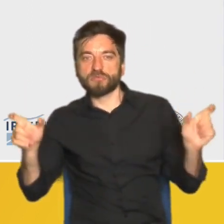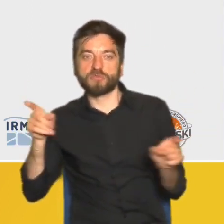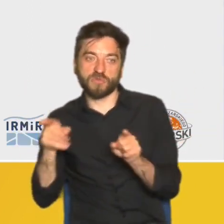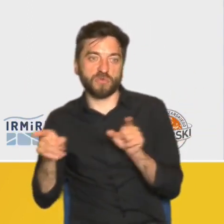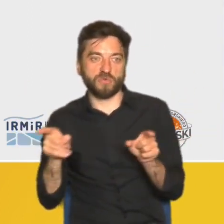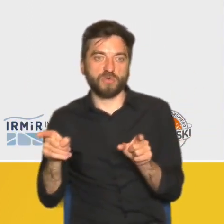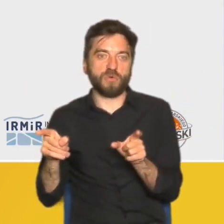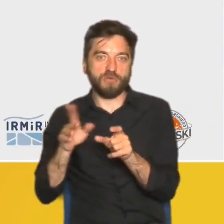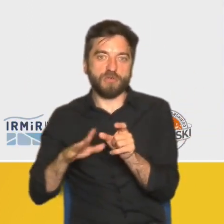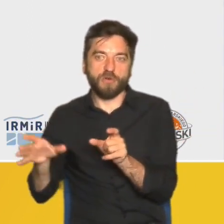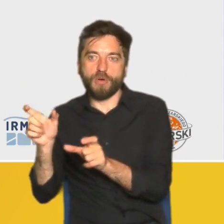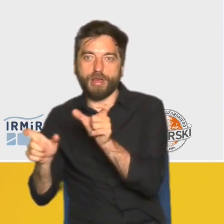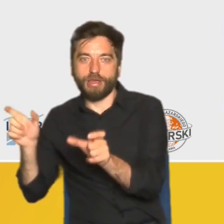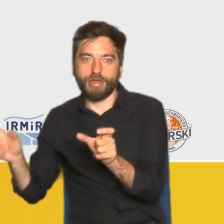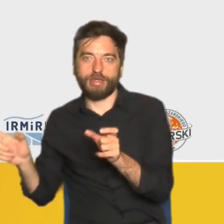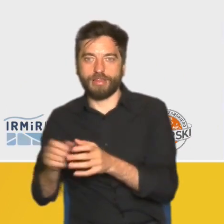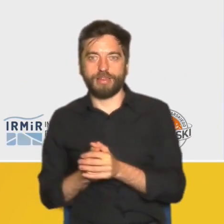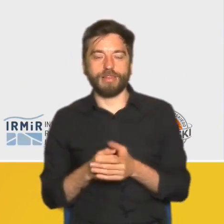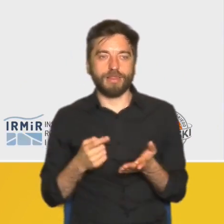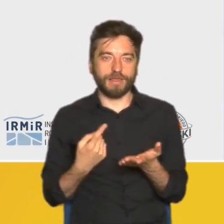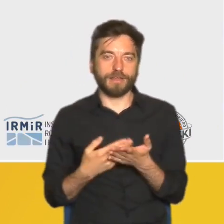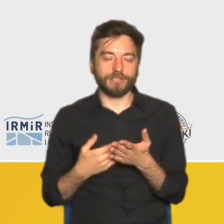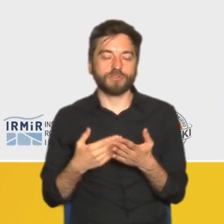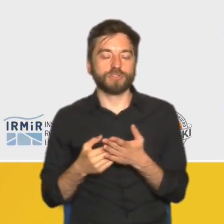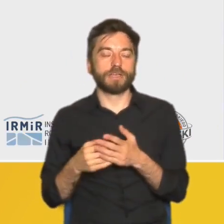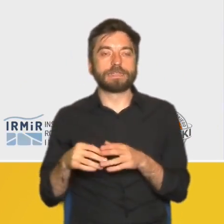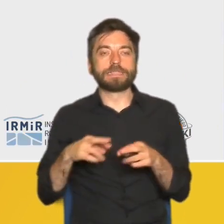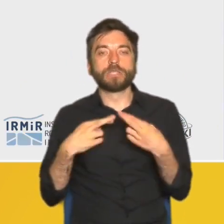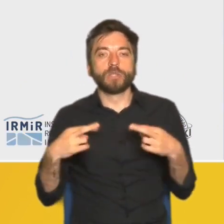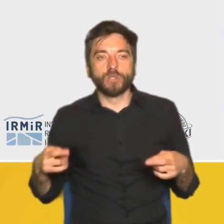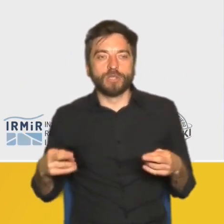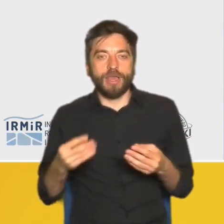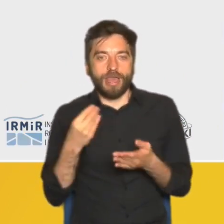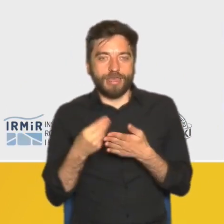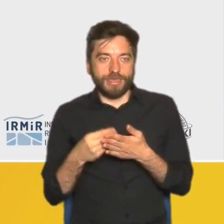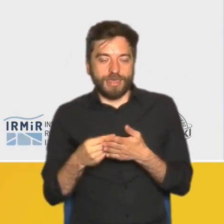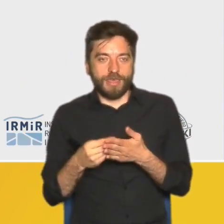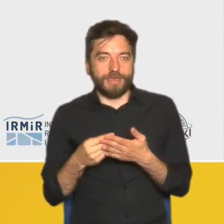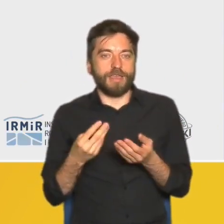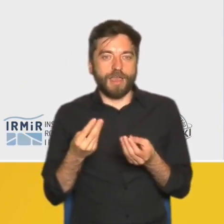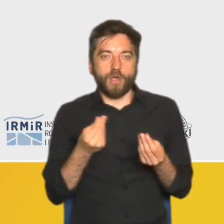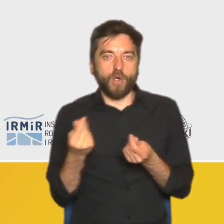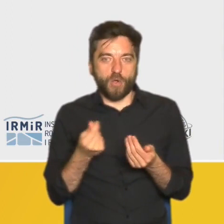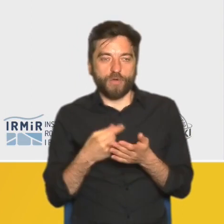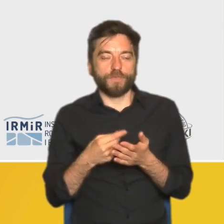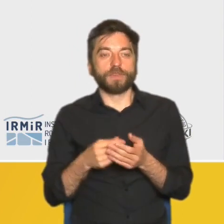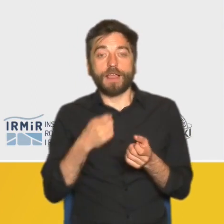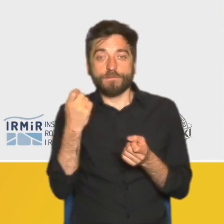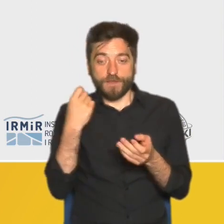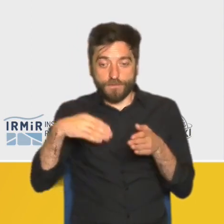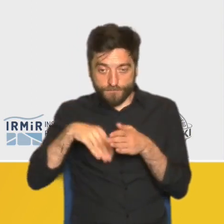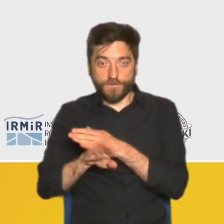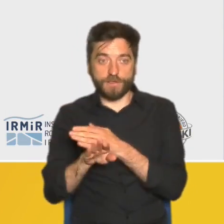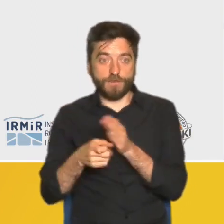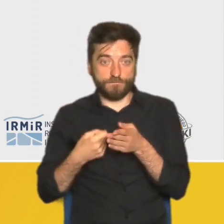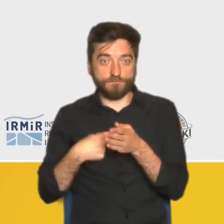administracyjnych granicach miasta, co jest oczywiście spowodowane różnicą w cenach gruntów. praktyce jak wyjeżdżamy drogą wylotową z miasta, to mijamy strefę obiektów